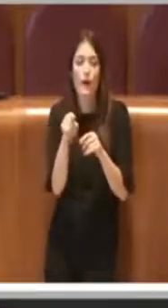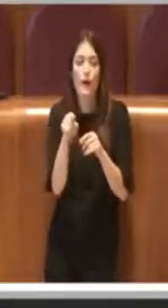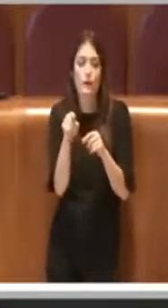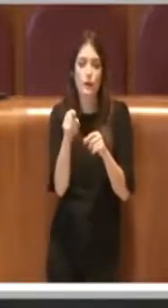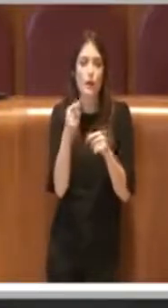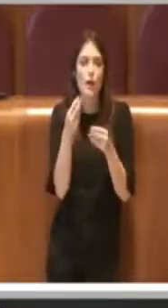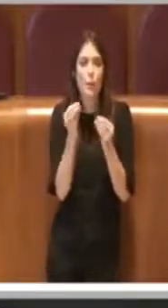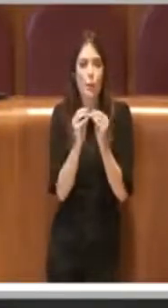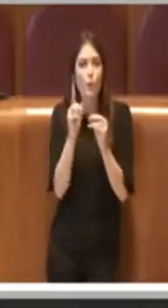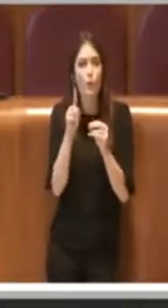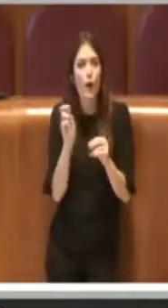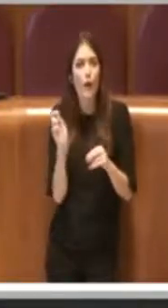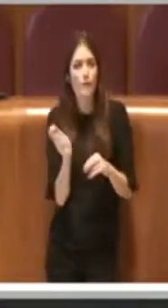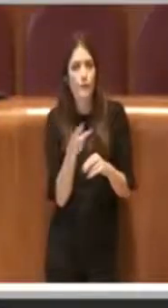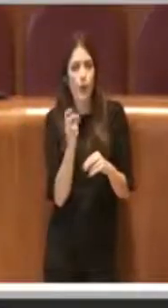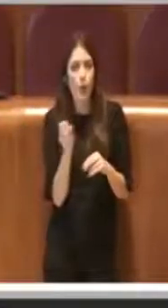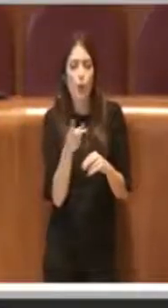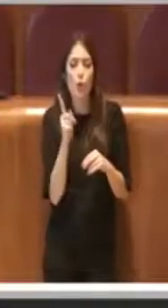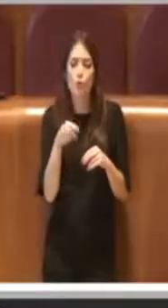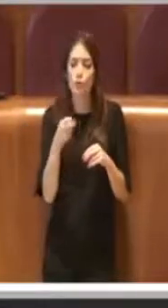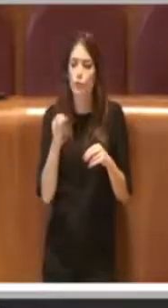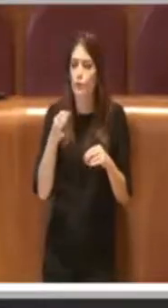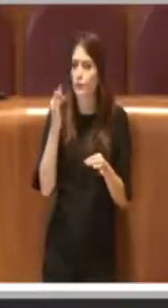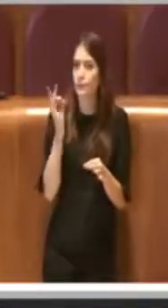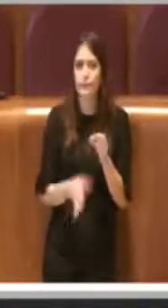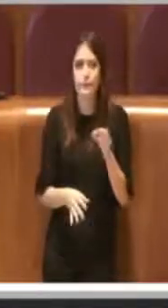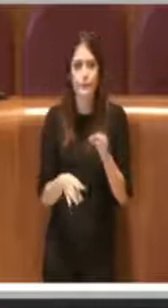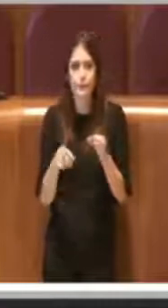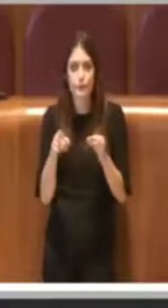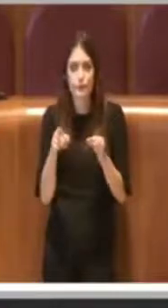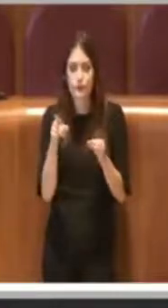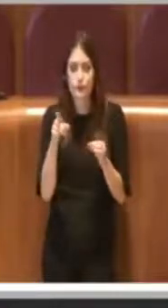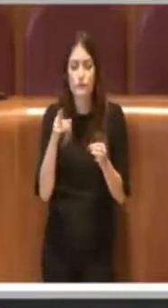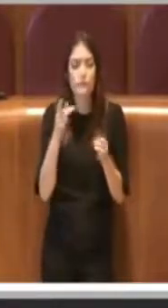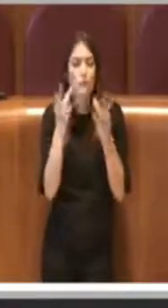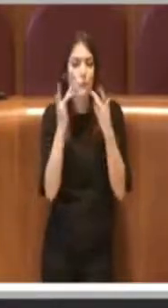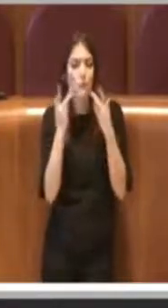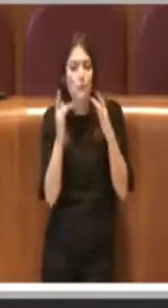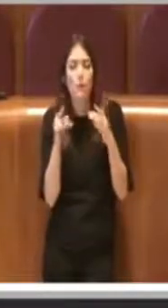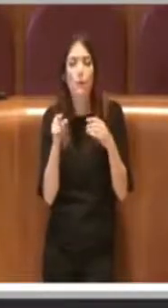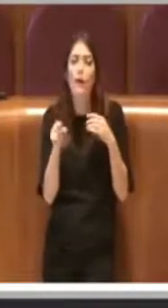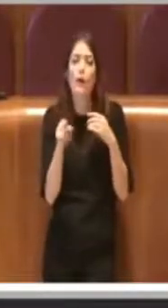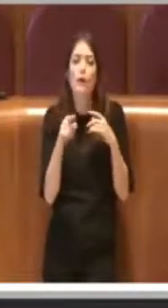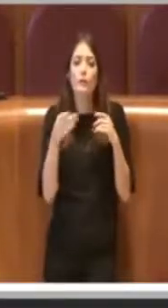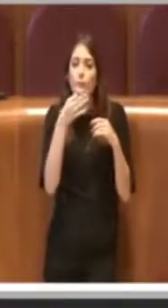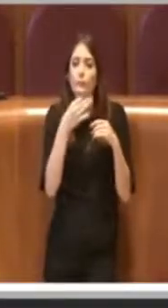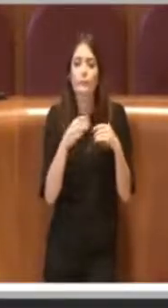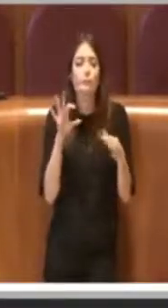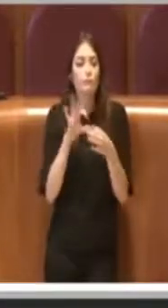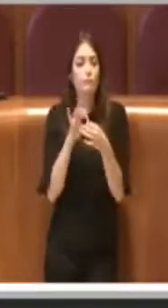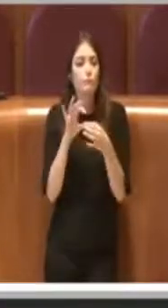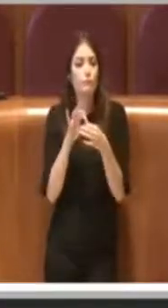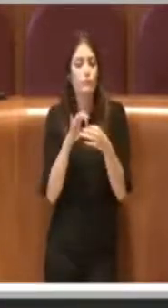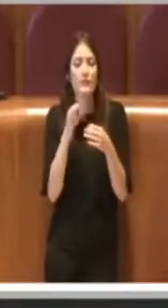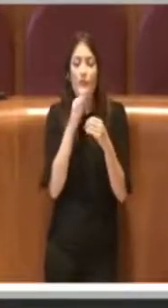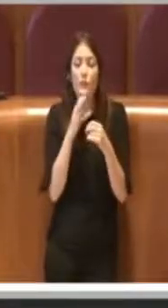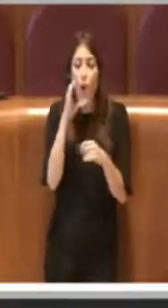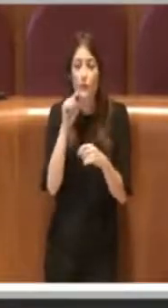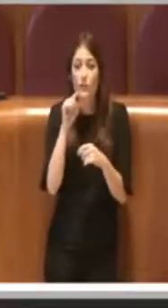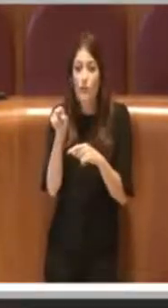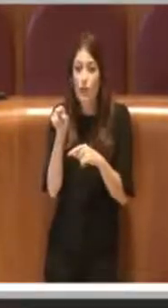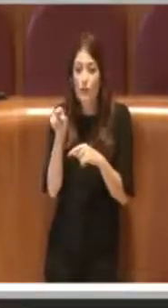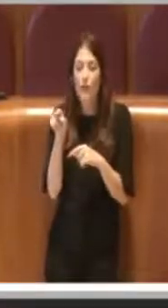veloce, molto immediata, molto semplice, sono riusciti a connettersi, per cui l'osservatorio